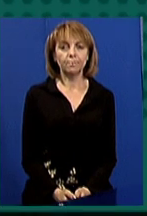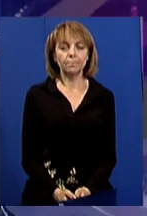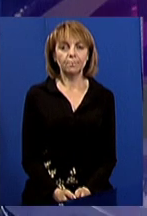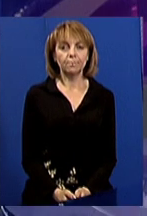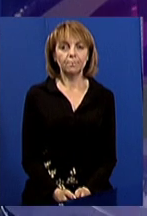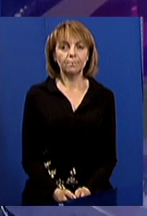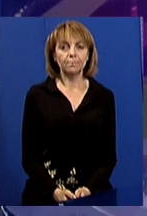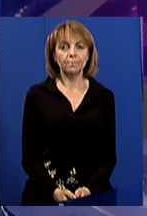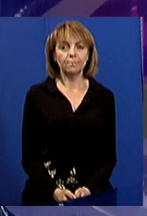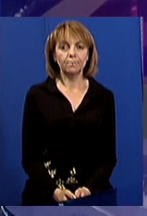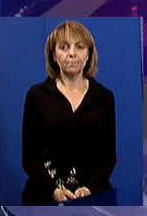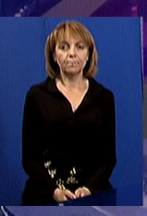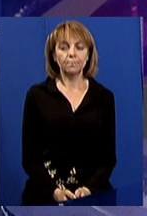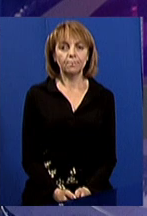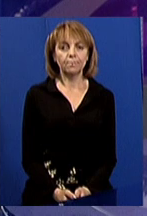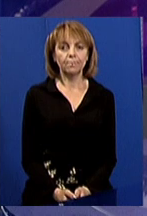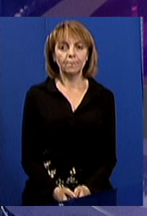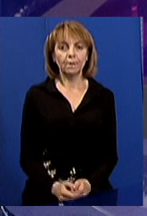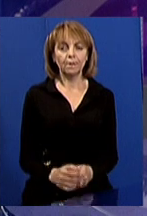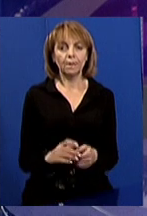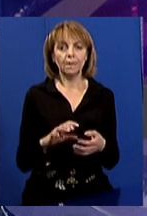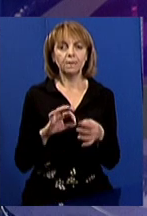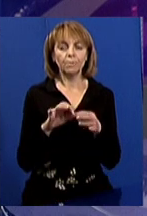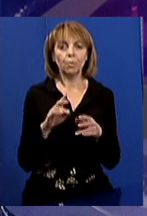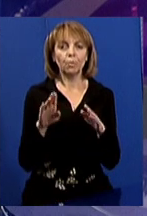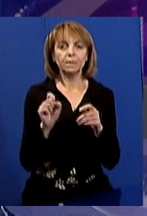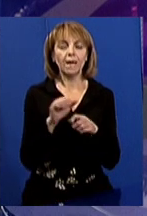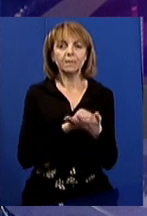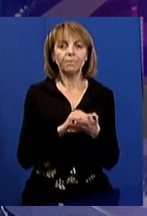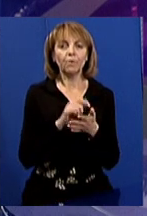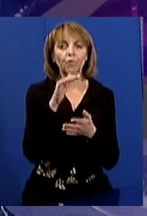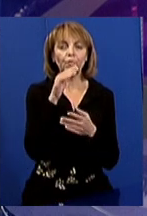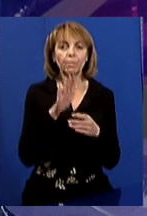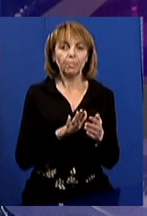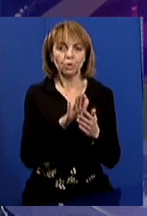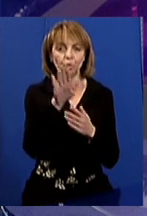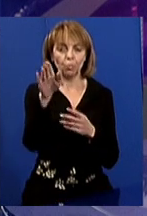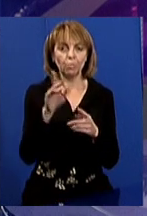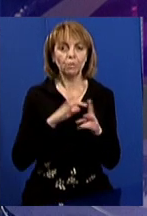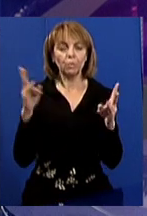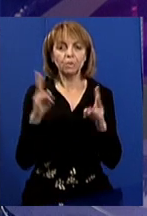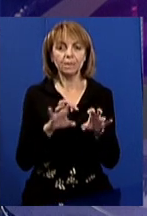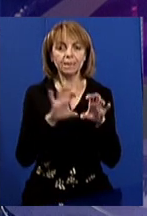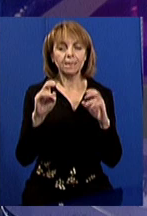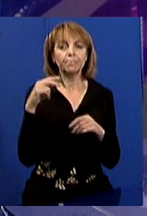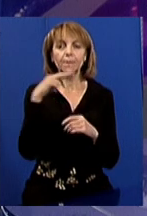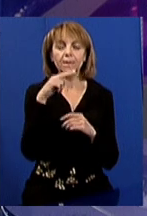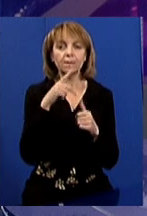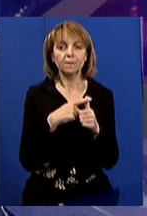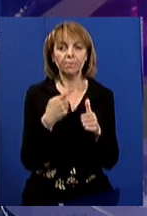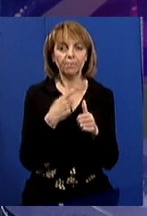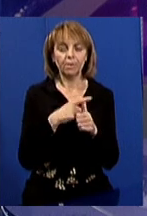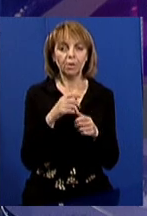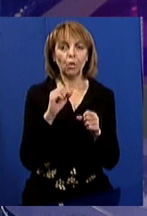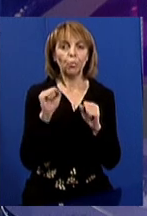Музика Зачепився за асфальт під час підйому. Таку причину пошкодження цинстерни з бензином називає речник